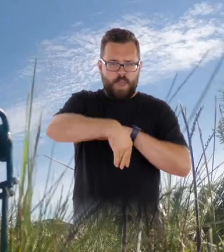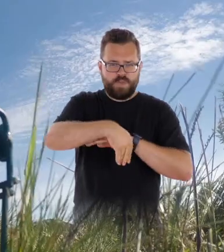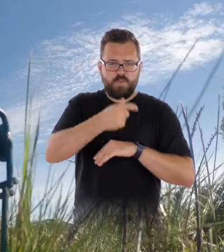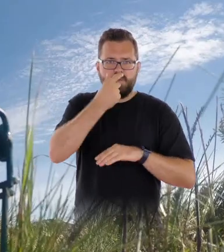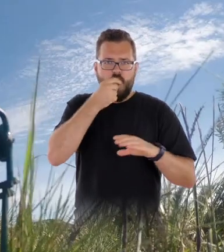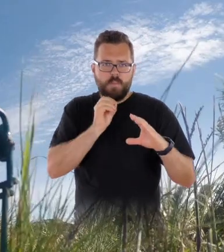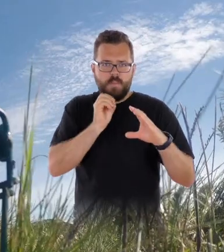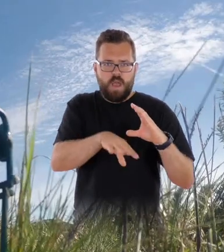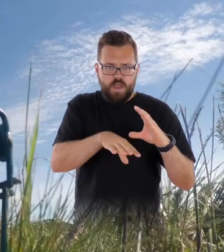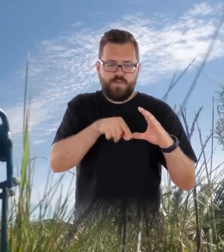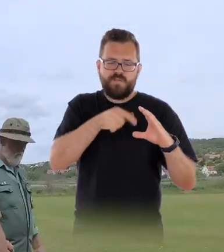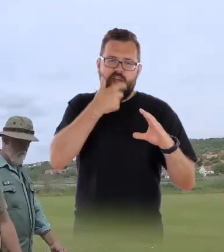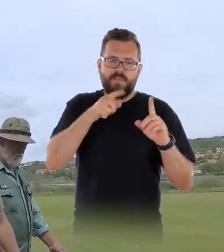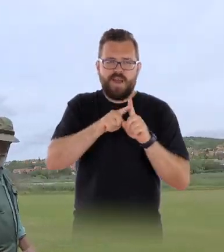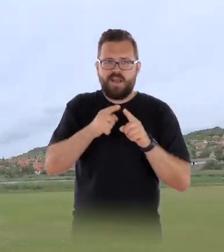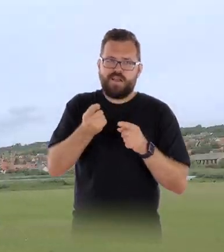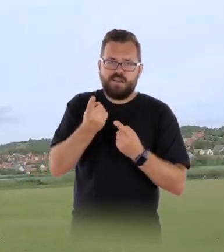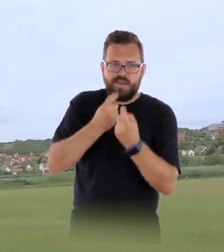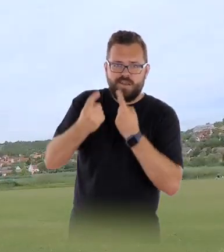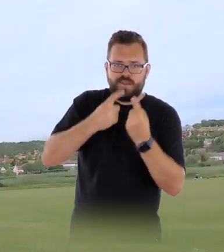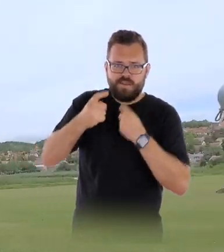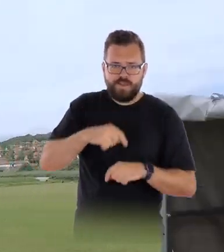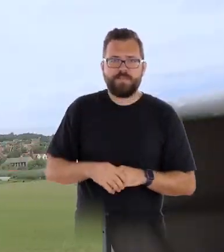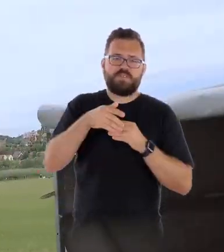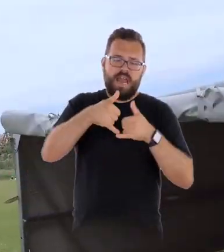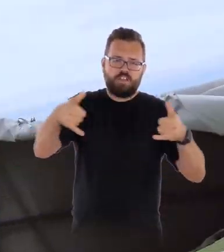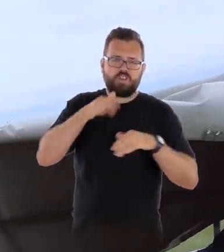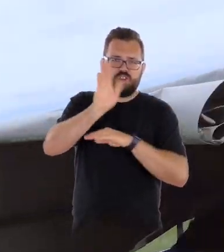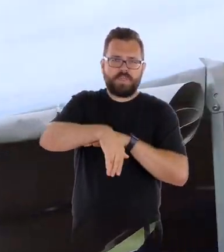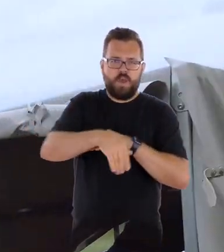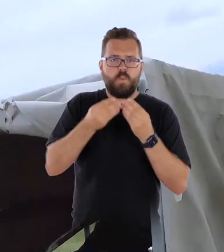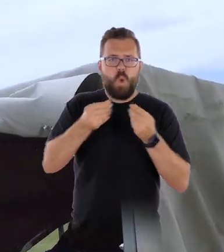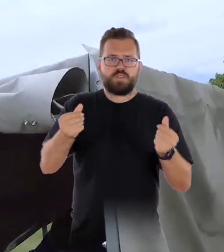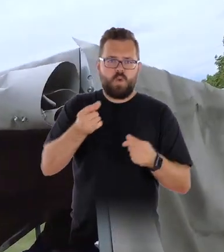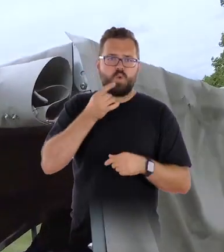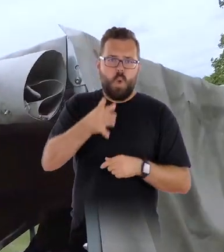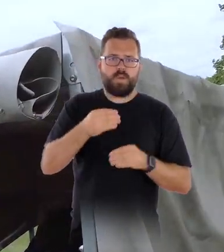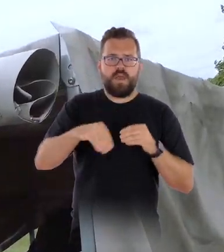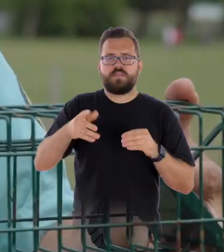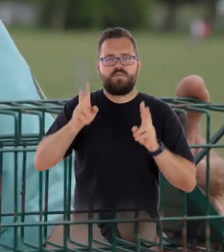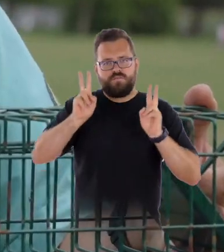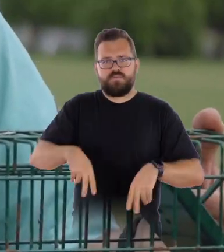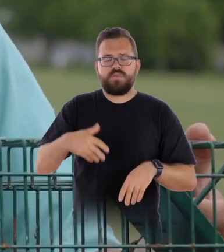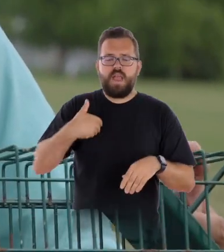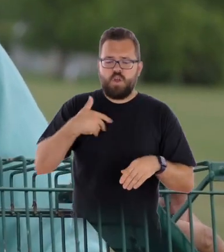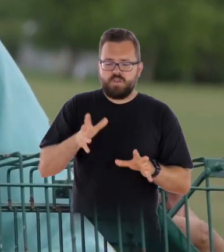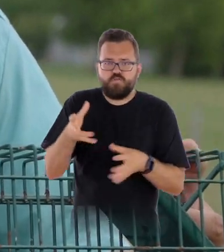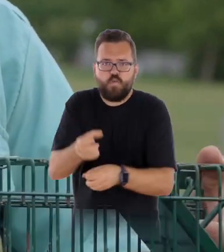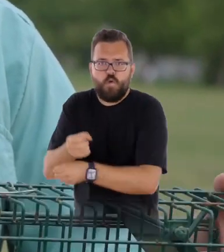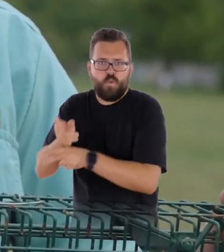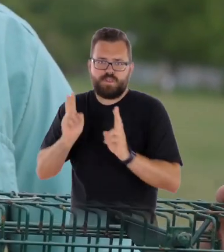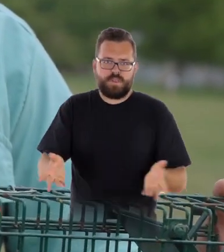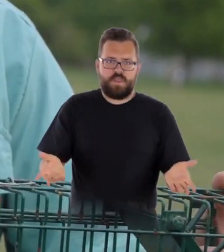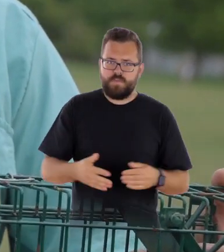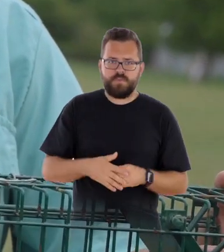Azért jó ez a módszer, ez a kis láda csapdás, mert tulajdonképpen az állatot nem kell kézbe fogni. Sokkal kisebb a stressz. A csapda maga egyben egy